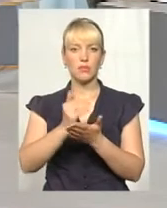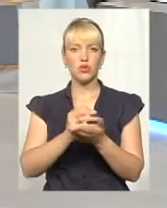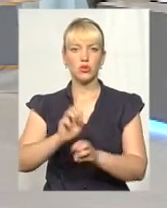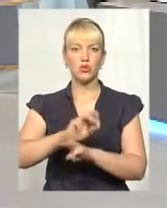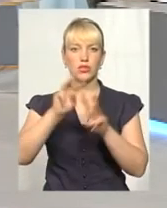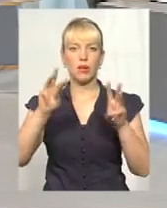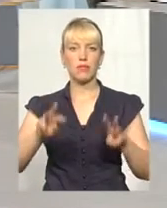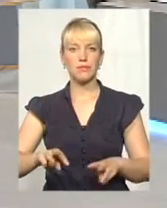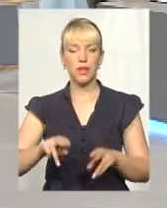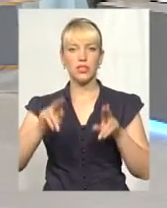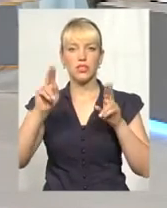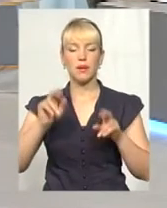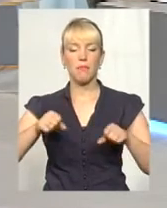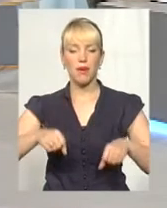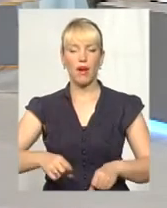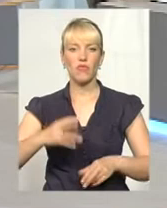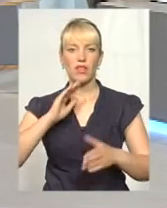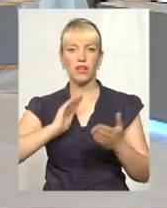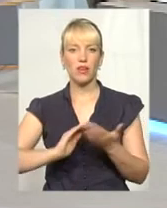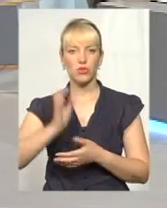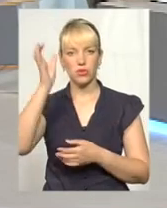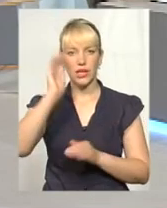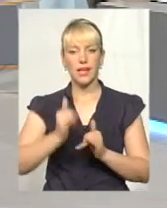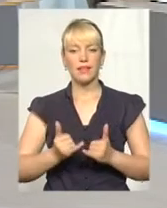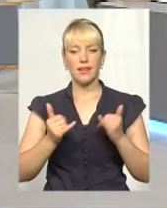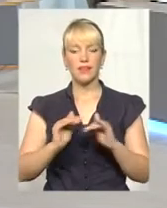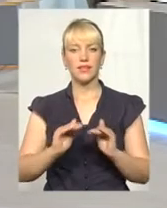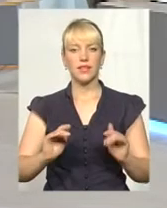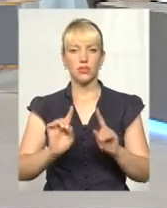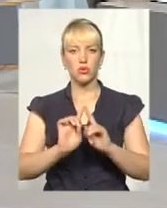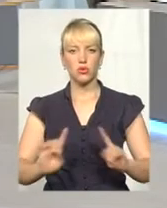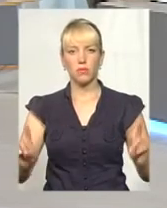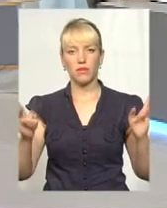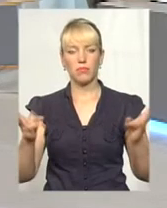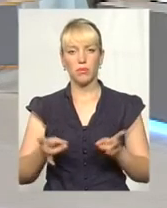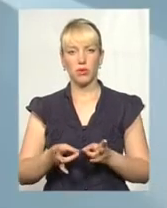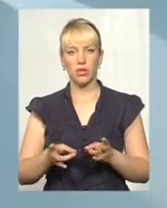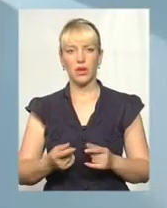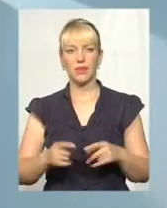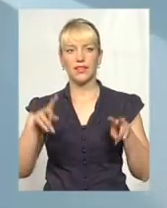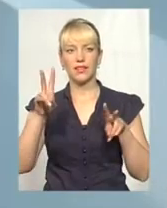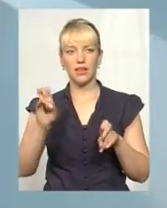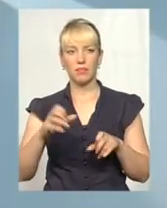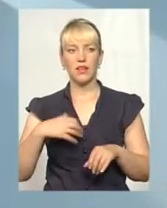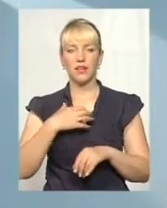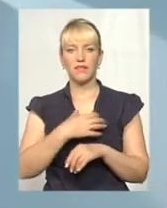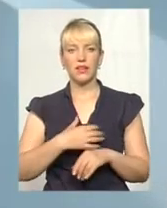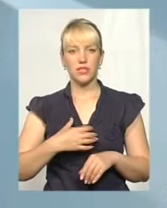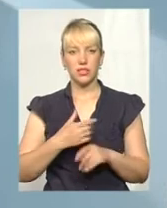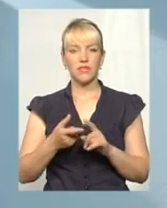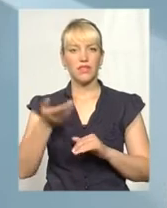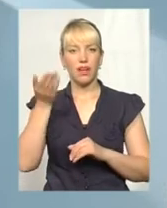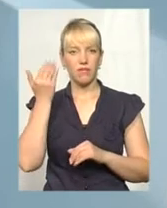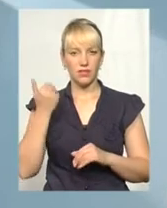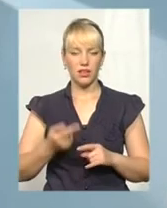забезпечення права на якісну освіту для дітей з особливими потребами. Тема, насправді, досить давня.